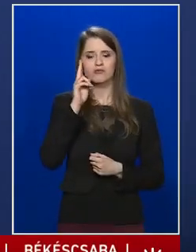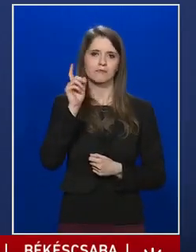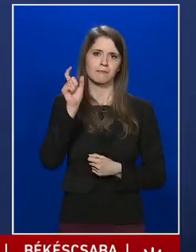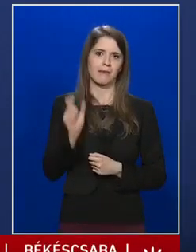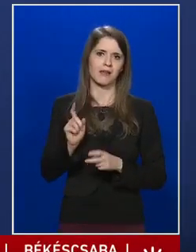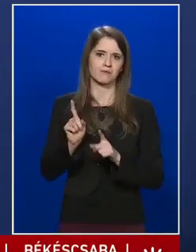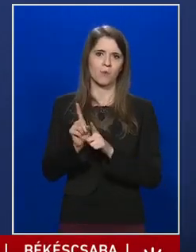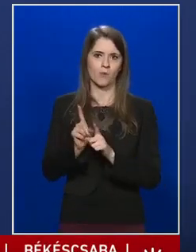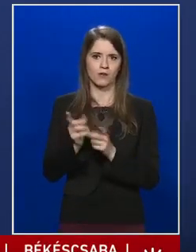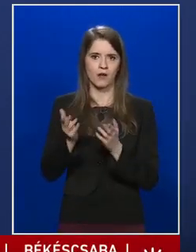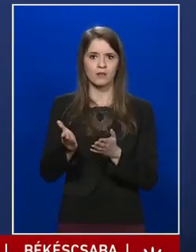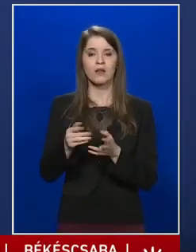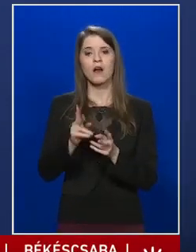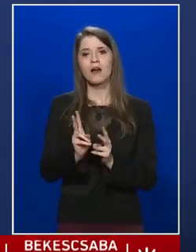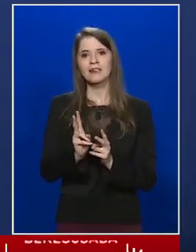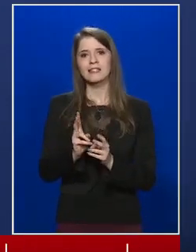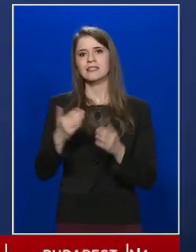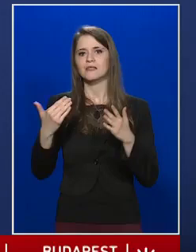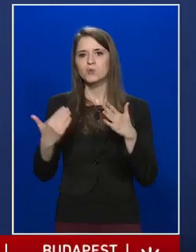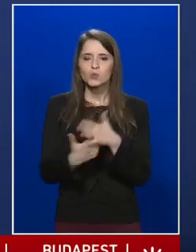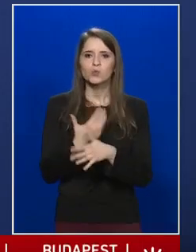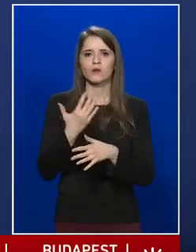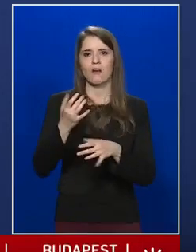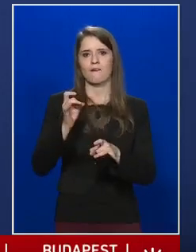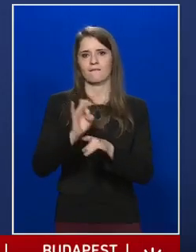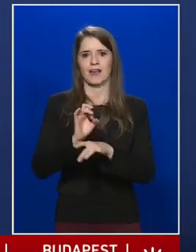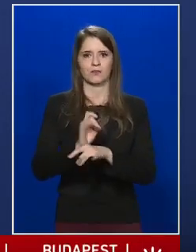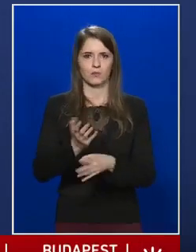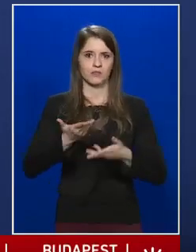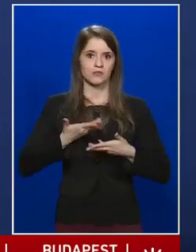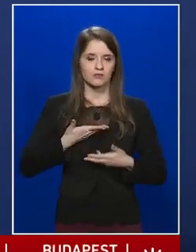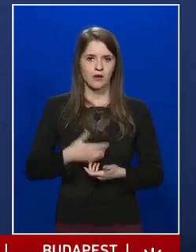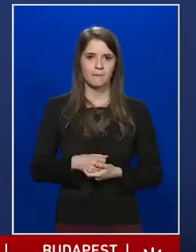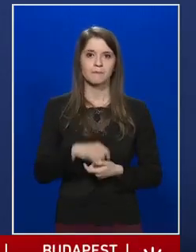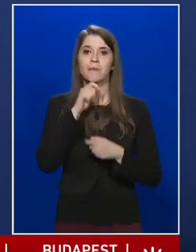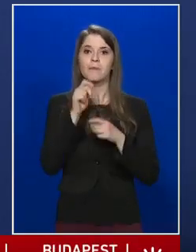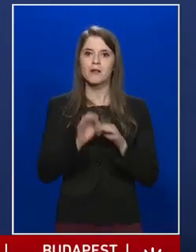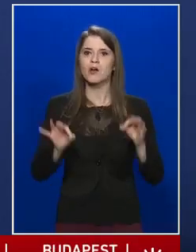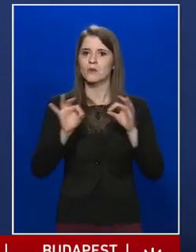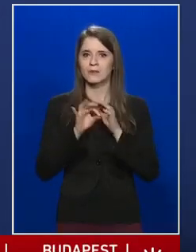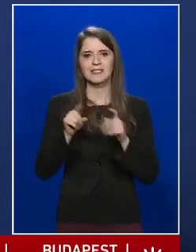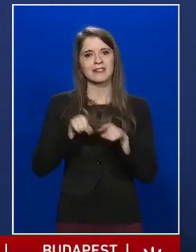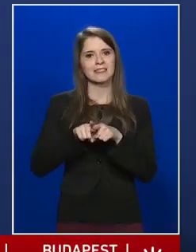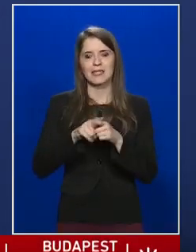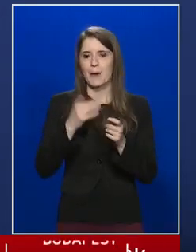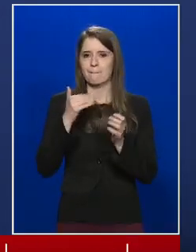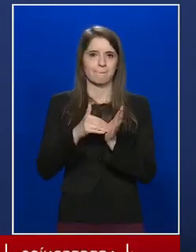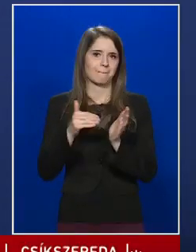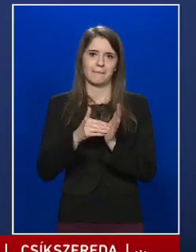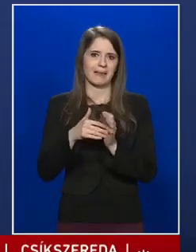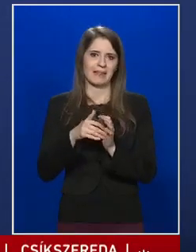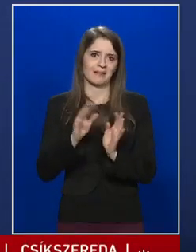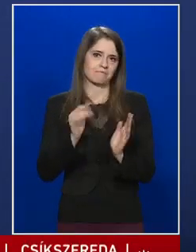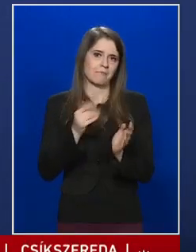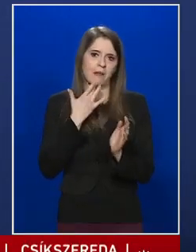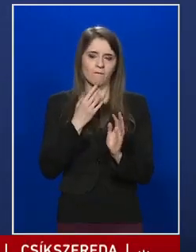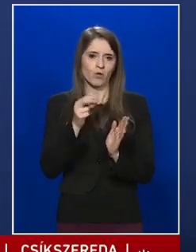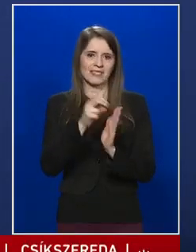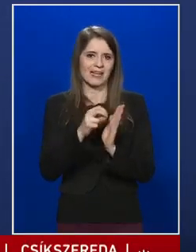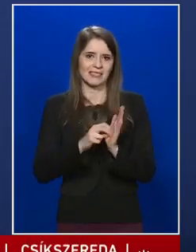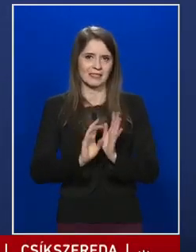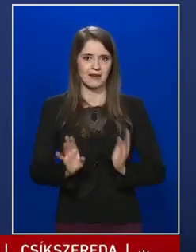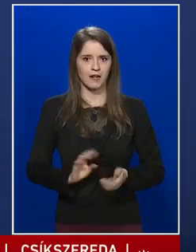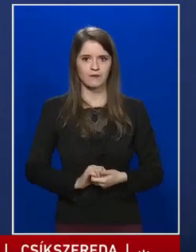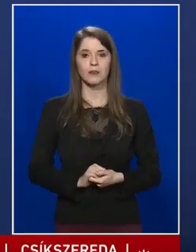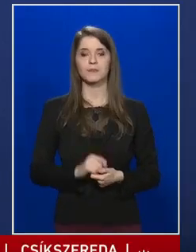aki újrafertőződött. Magyarországon ilyen még nem regisztráltunk, de